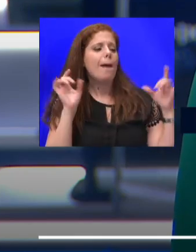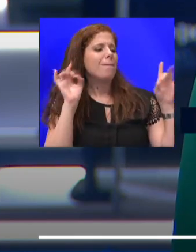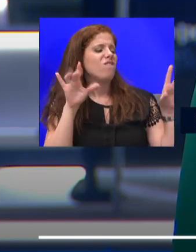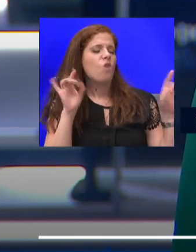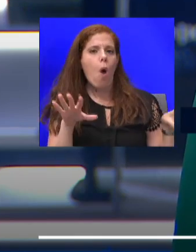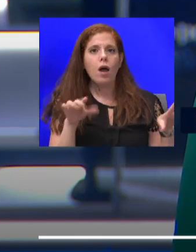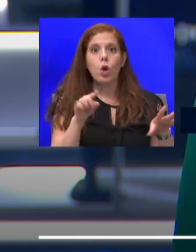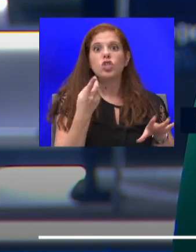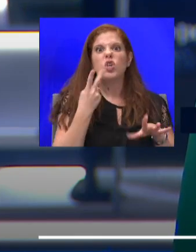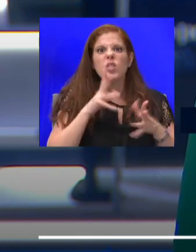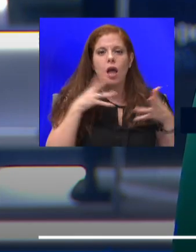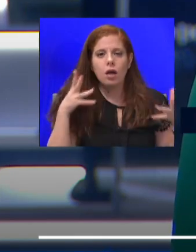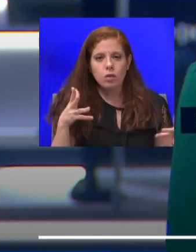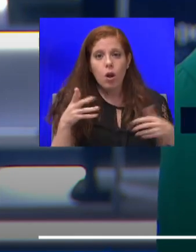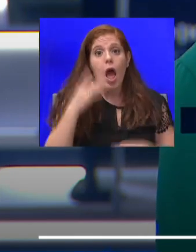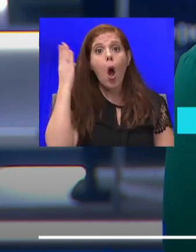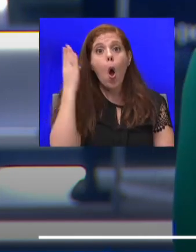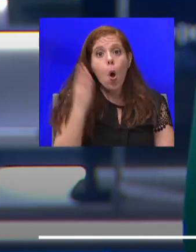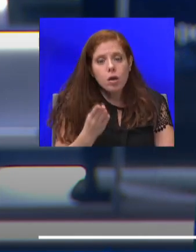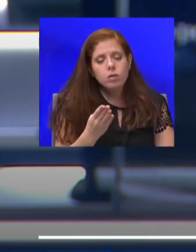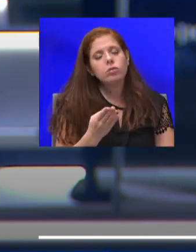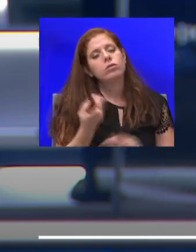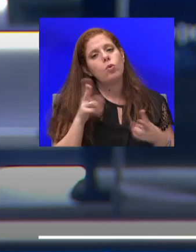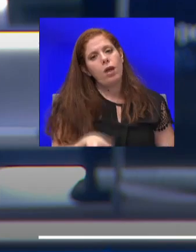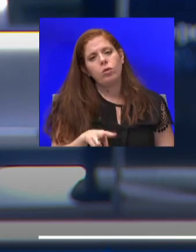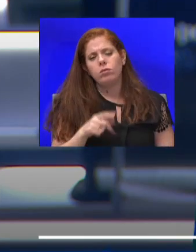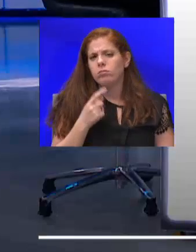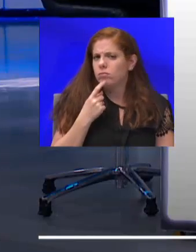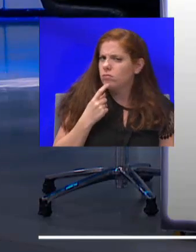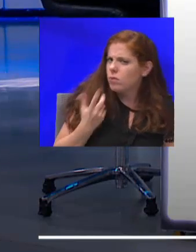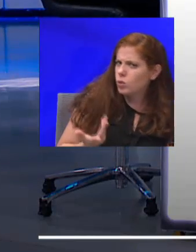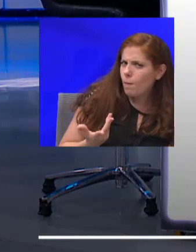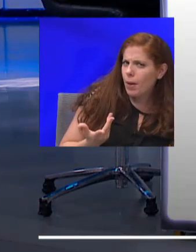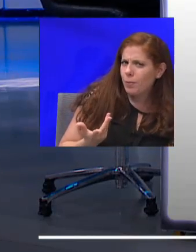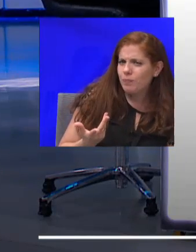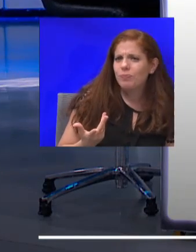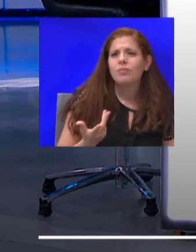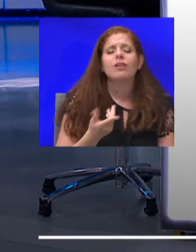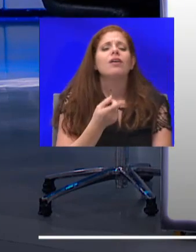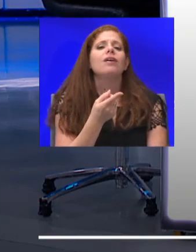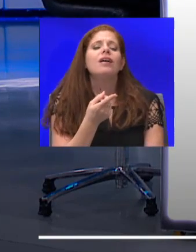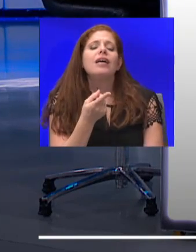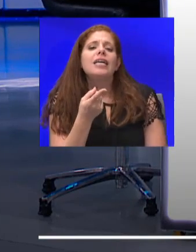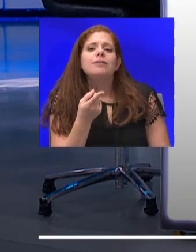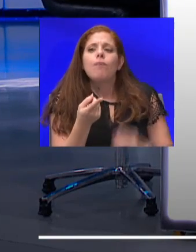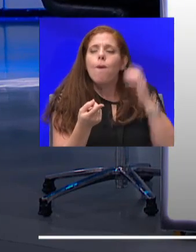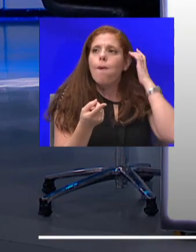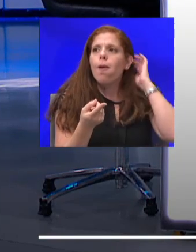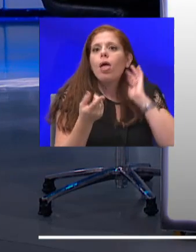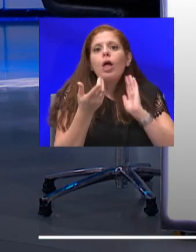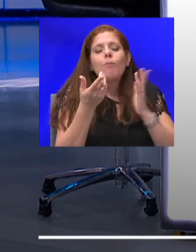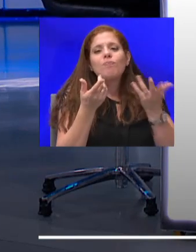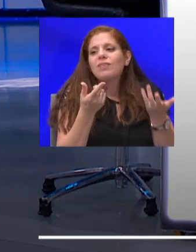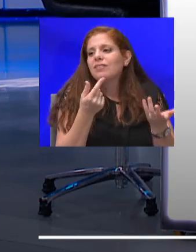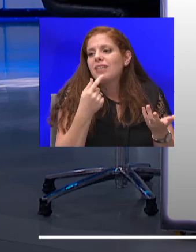העונש יותר גדול. מה זה אומר? אולי כמעט, אני יודעת, כמעט עונש, אני יודעת, מטאפורי כזה. אוקיי.